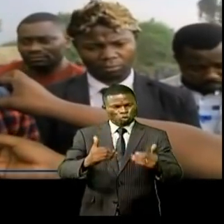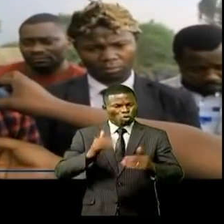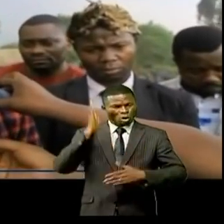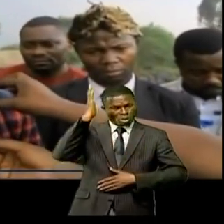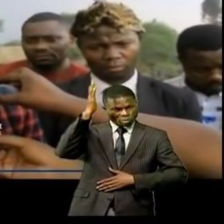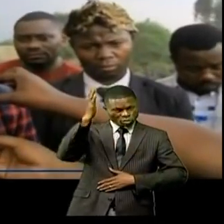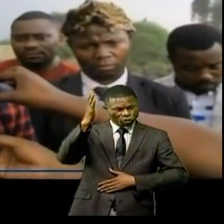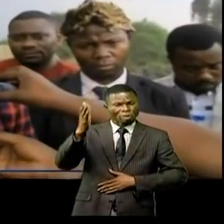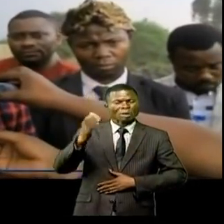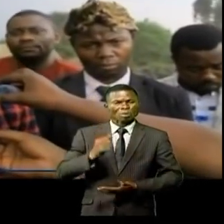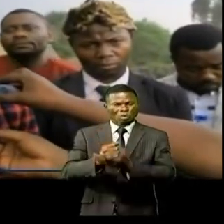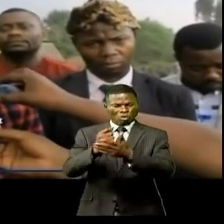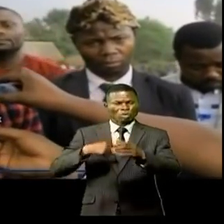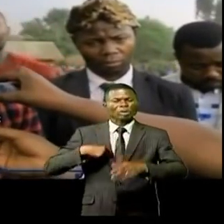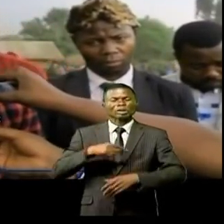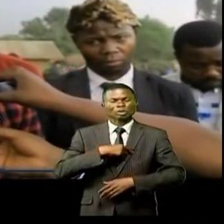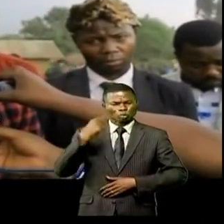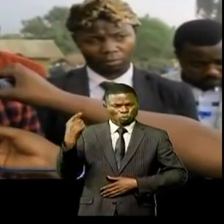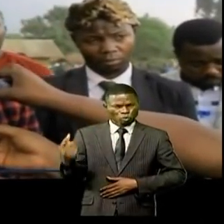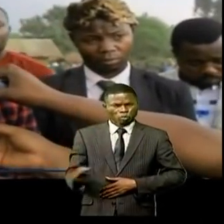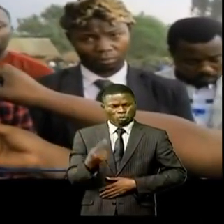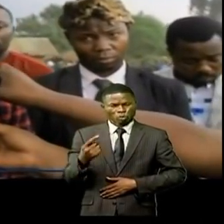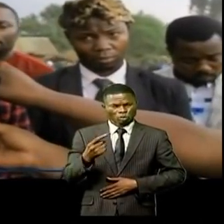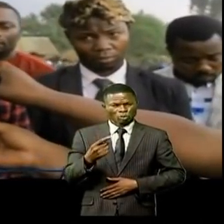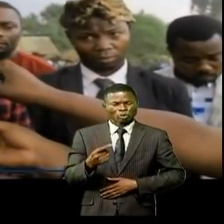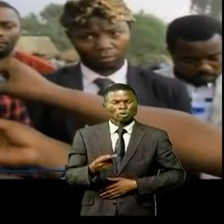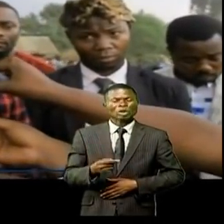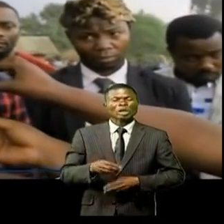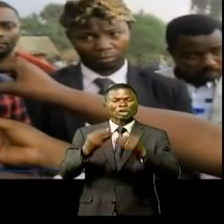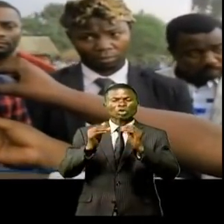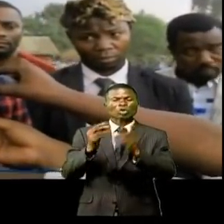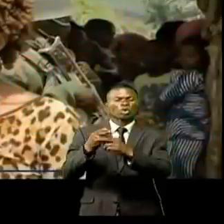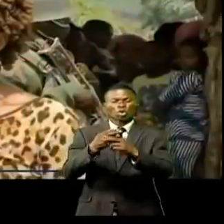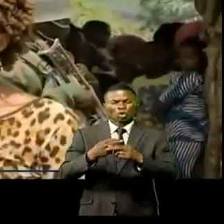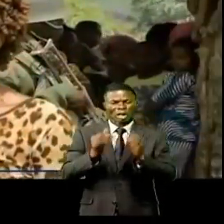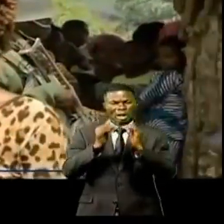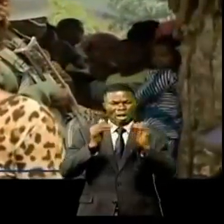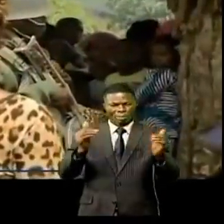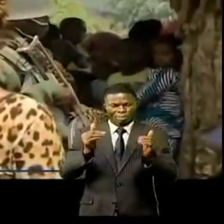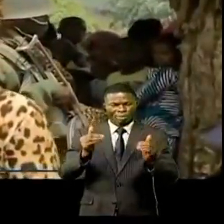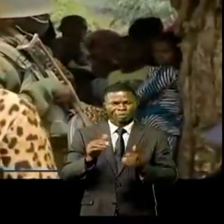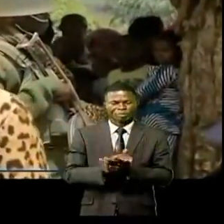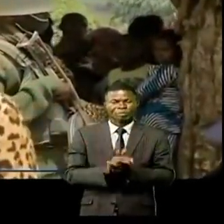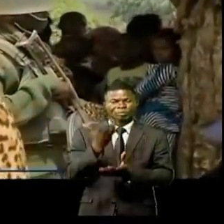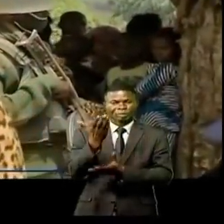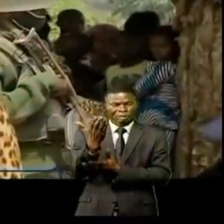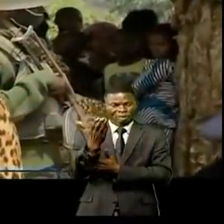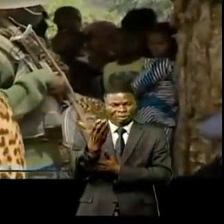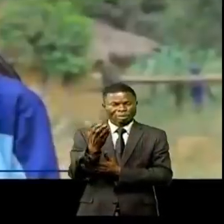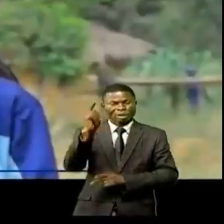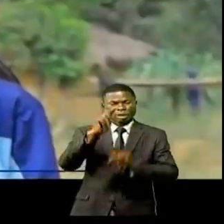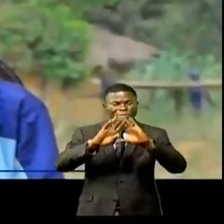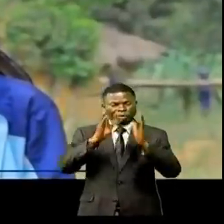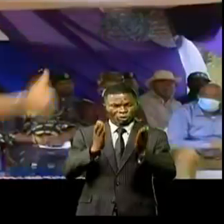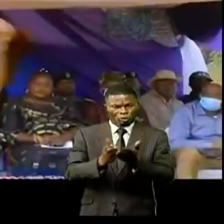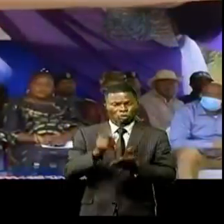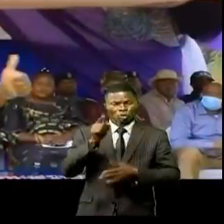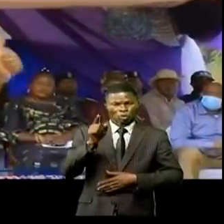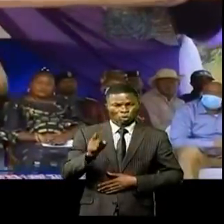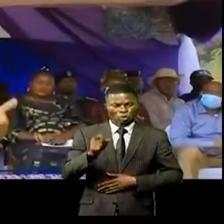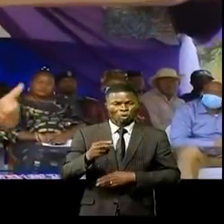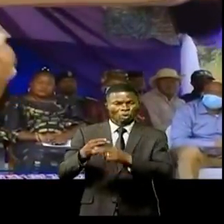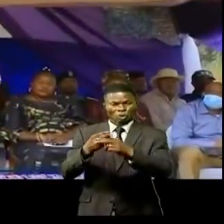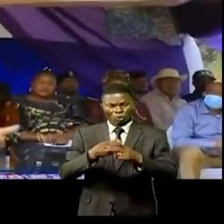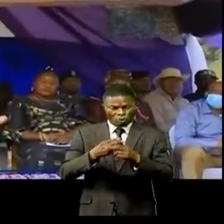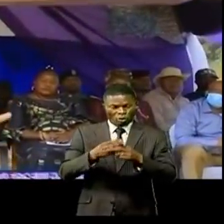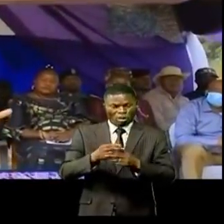toujours avec nous pour nous aider et surtout restaurer la sécurité en chefferie de Baboa Boko. Quant aux recommandations formulées par la population concernant la sécurité